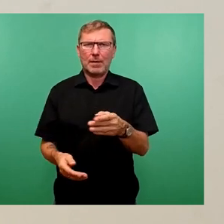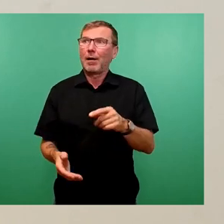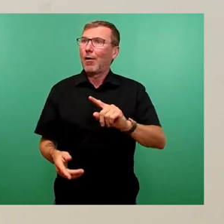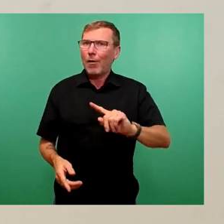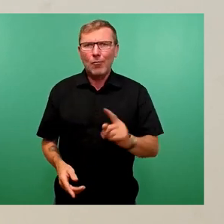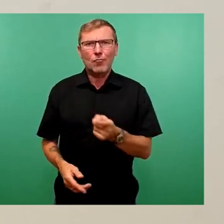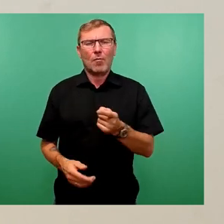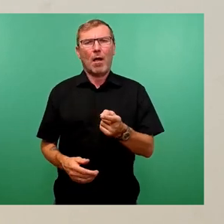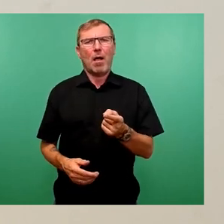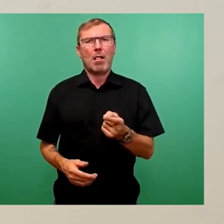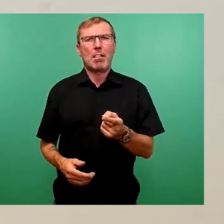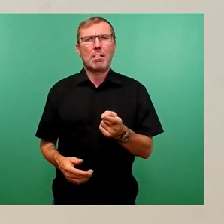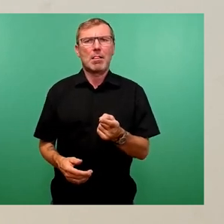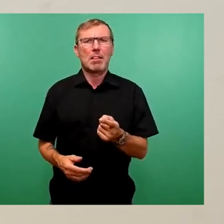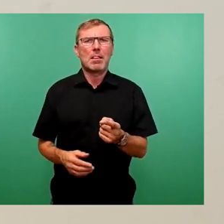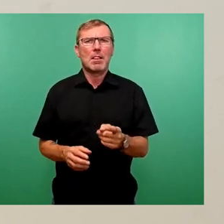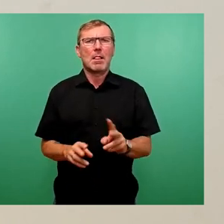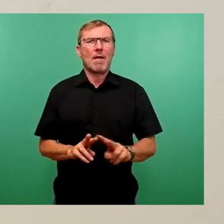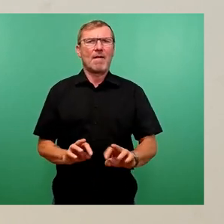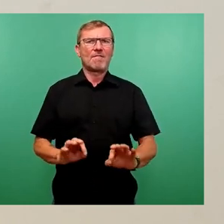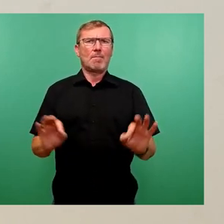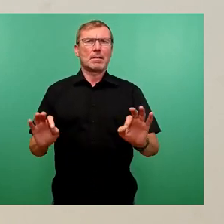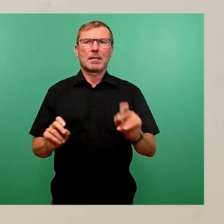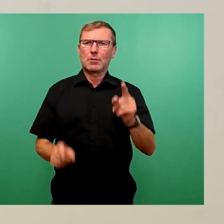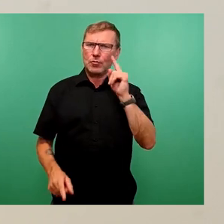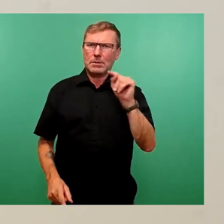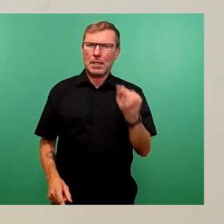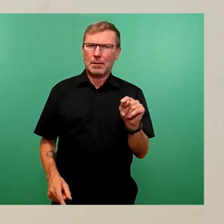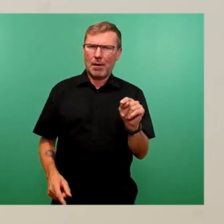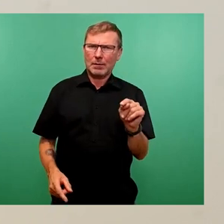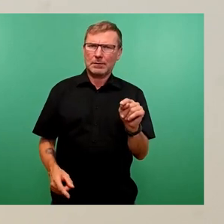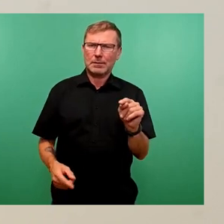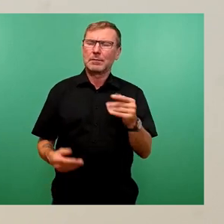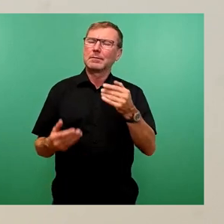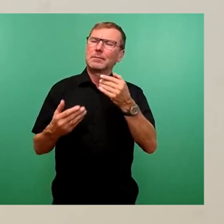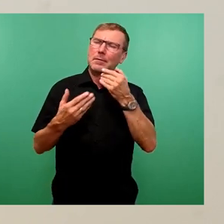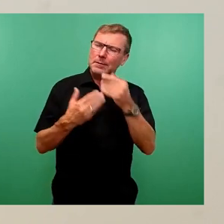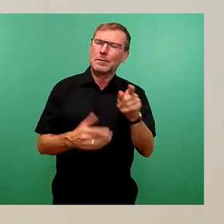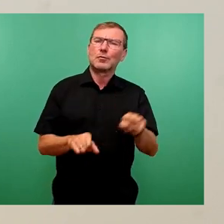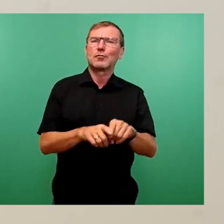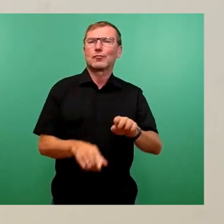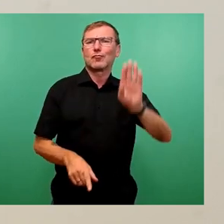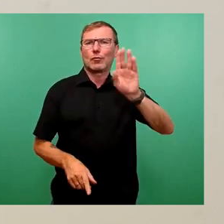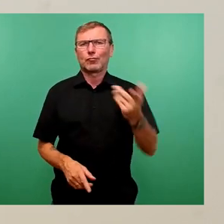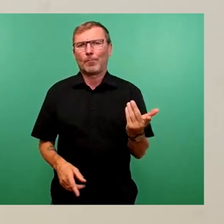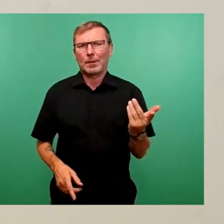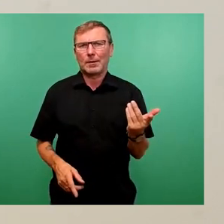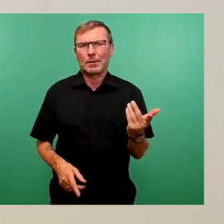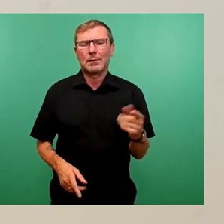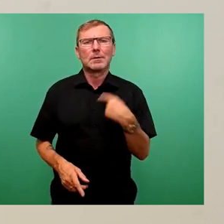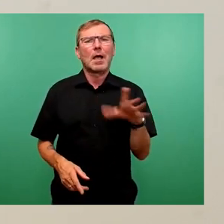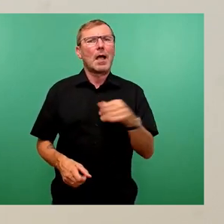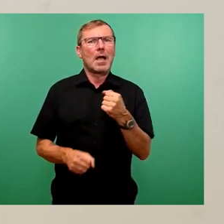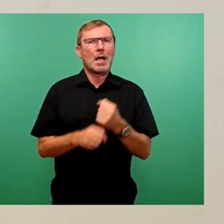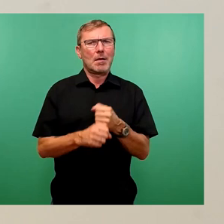potenziert, als der Stadtrat dankenswerterweise zugestimmt hat, dass wir die Mitarbeiterinnen und